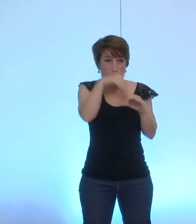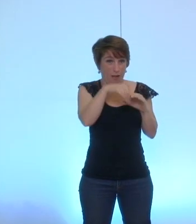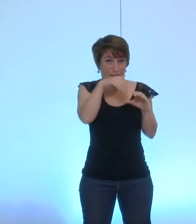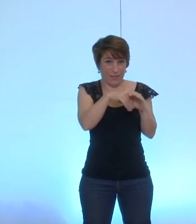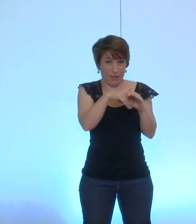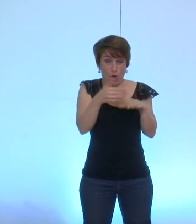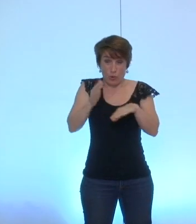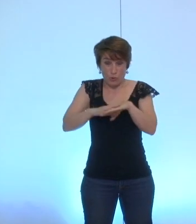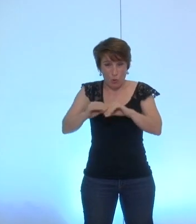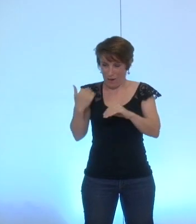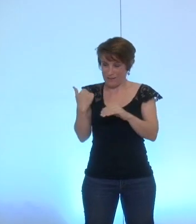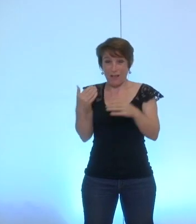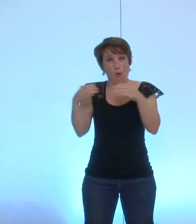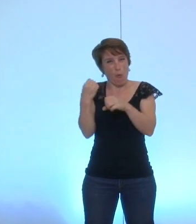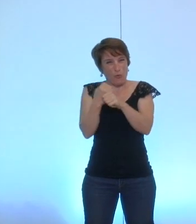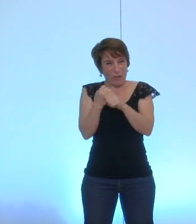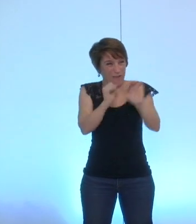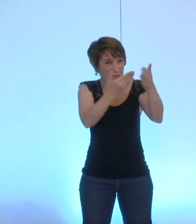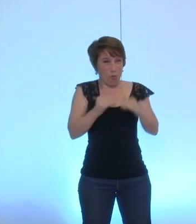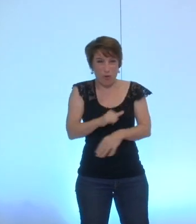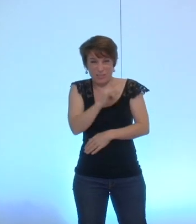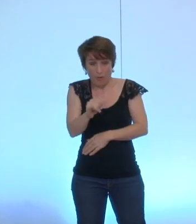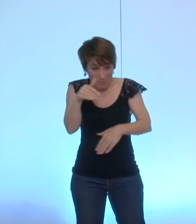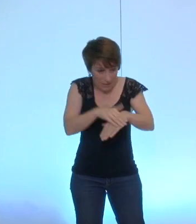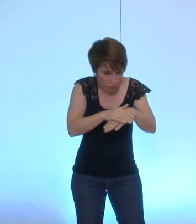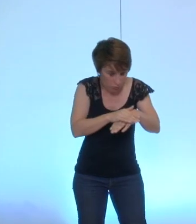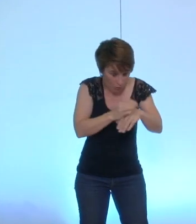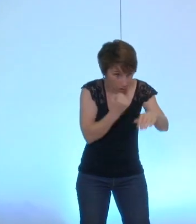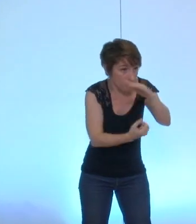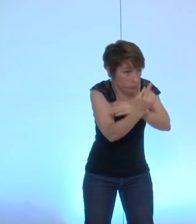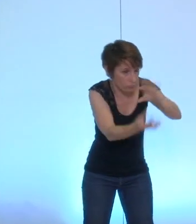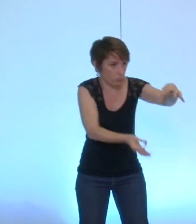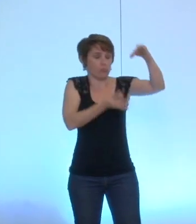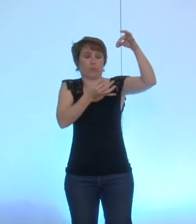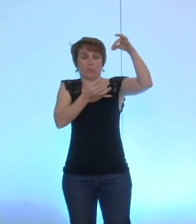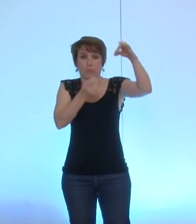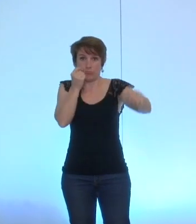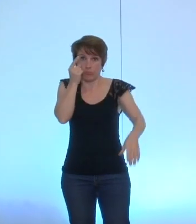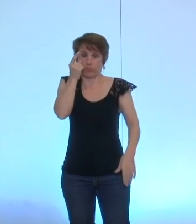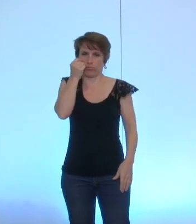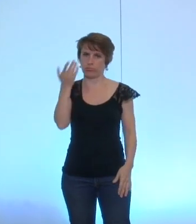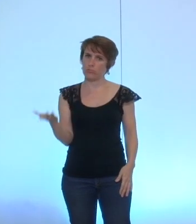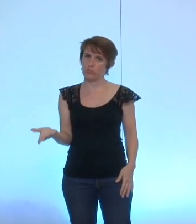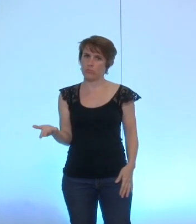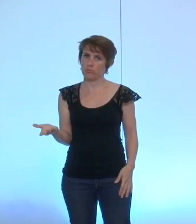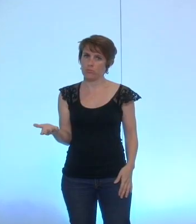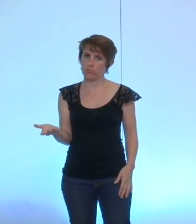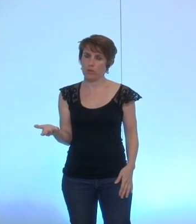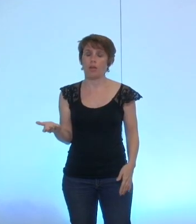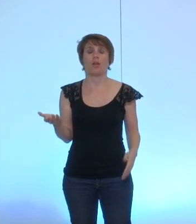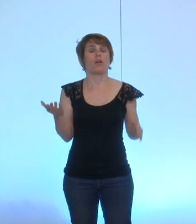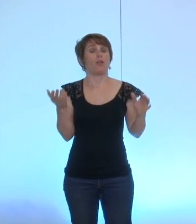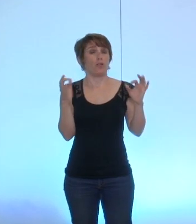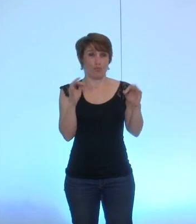proposés à la réflexion dans ce groupe de travail. Permettez-moi de m'étonner que nous